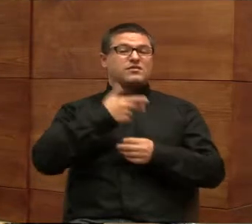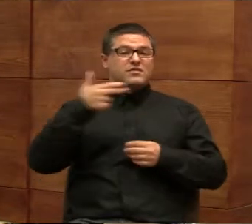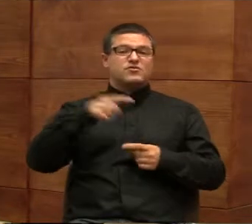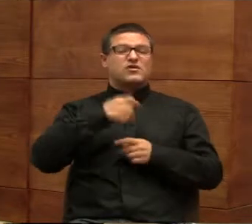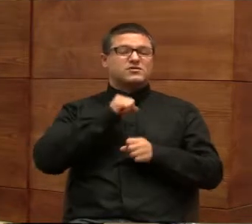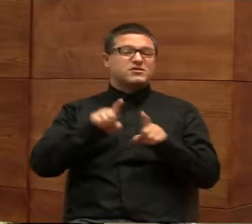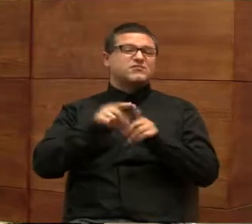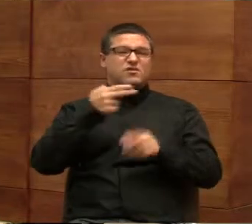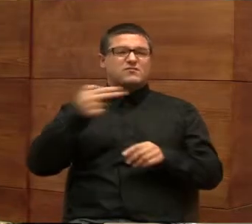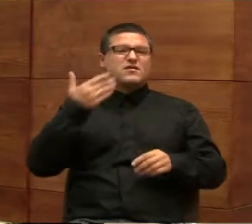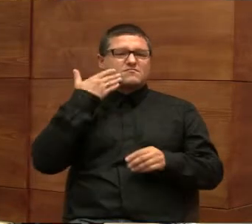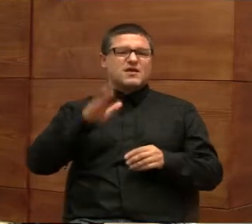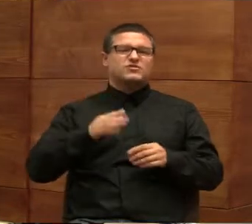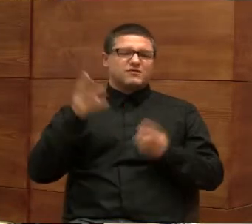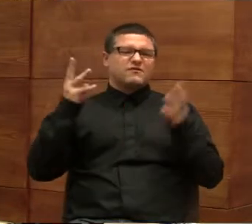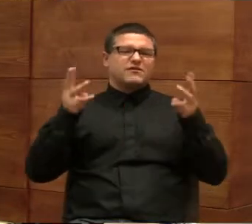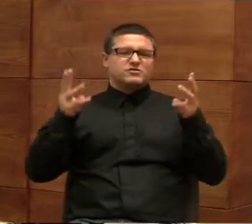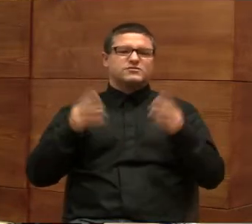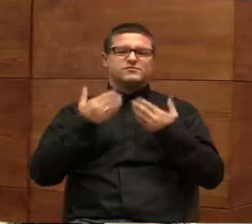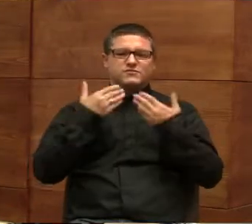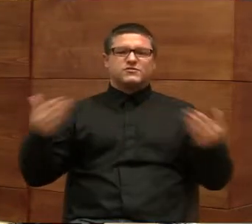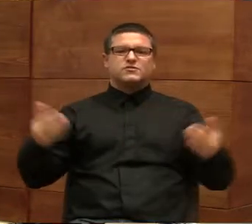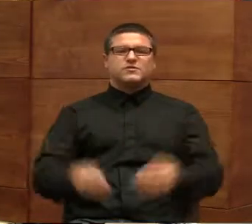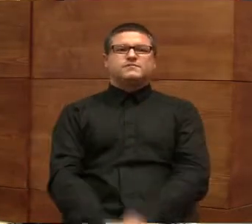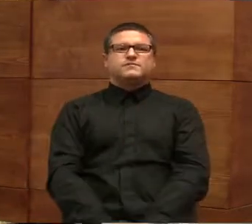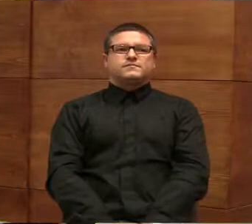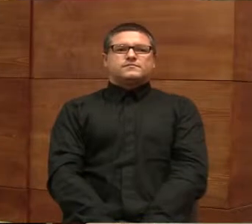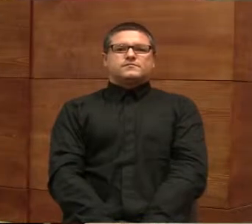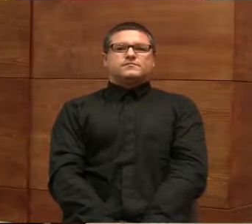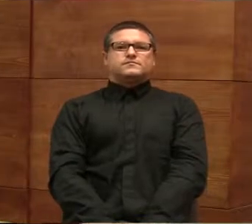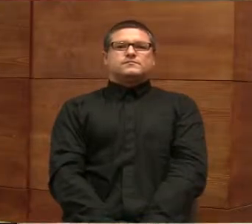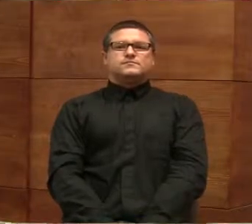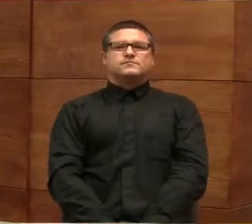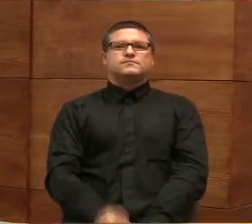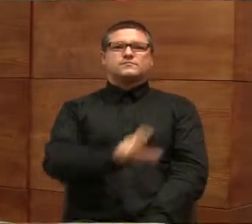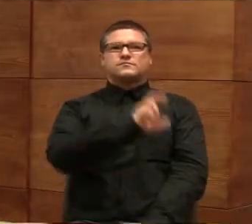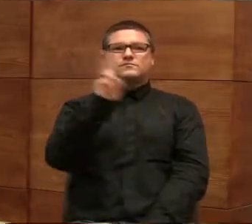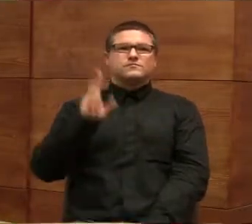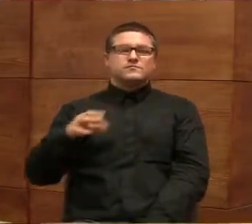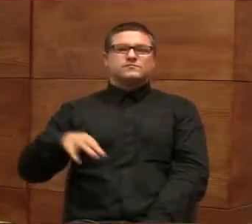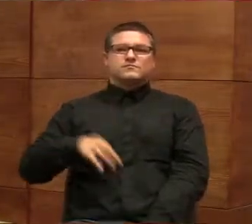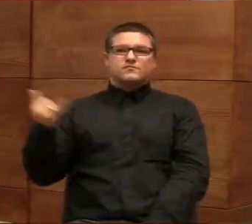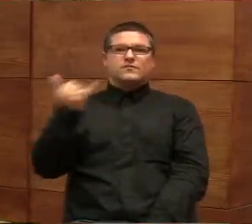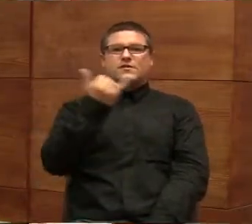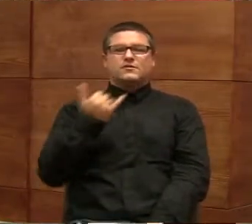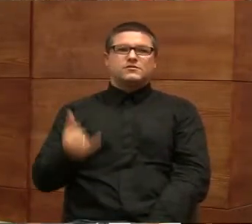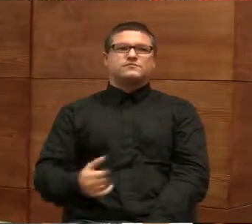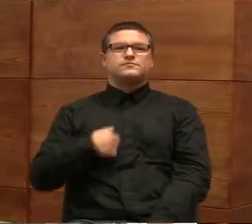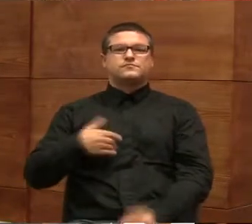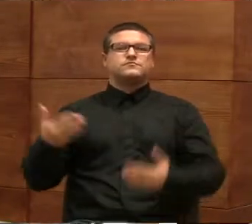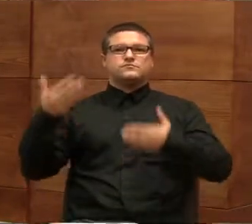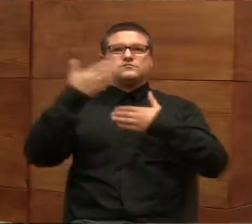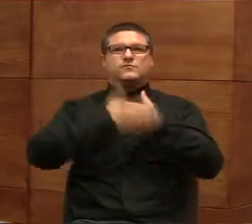bo jest to temat, który jest naprawdę bardzo ważny. Dziękuję. Dziękuję bardzo. Czy ktoś z Państwa jeszcze? Wobec tego